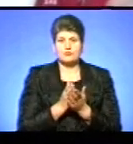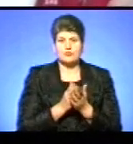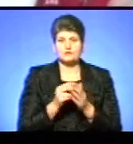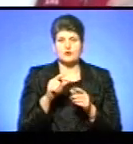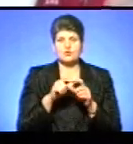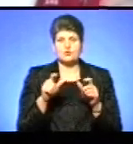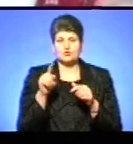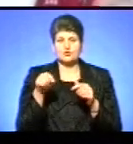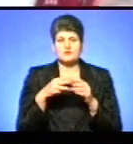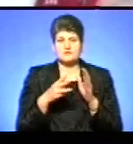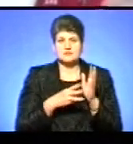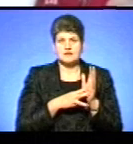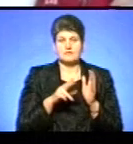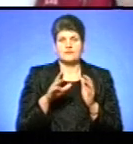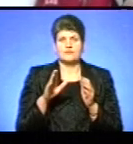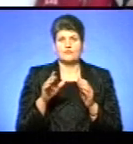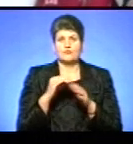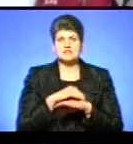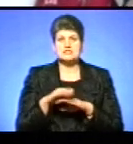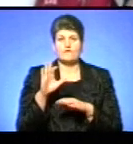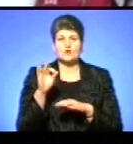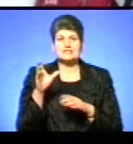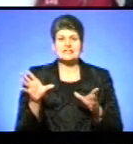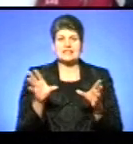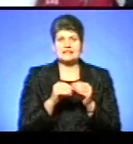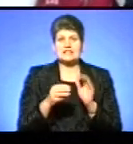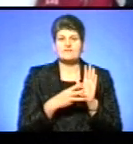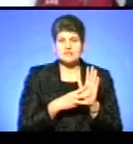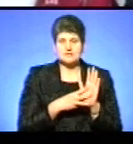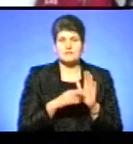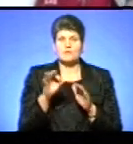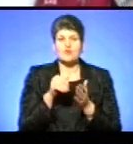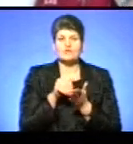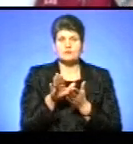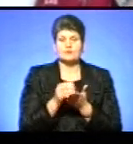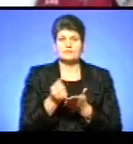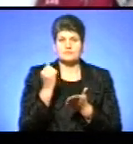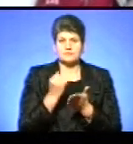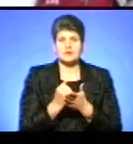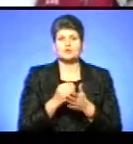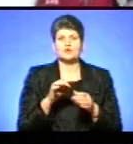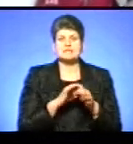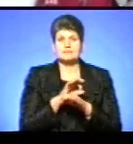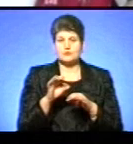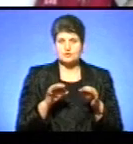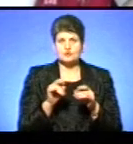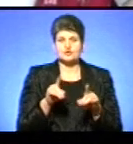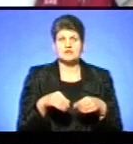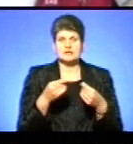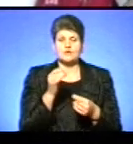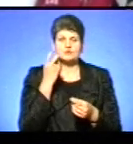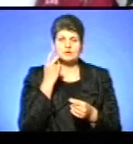18 в місті Почаїві вулиця Воз'єднання 8. Питання друге. Про відмову за твердження проєкту землеустрою щодо відведення у постійне